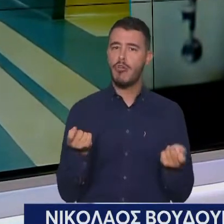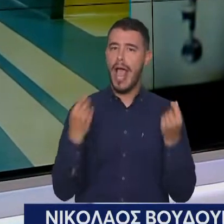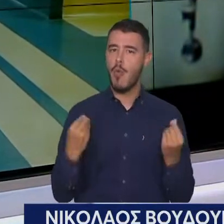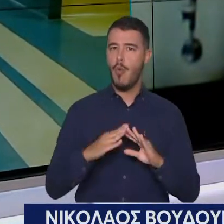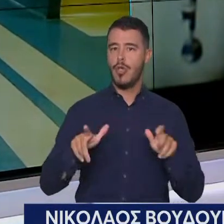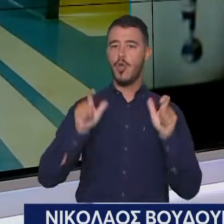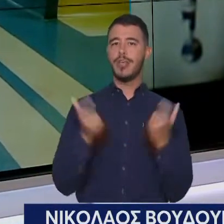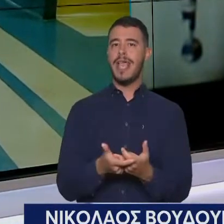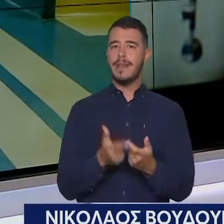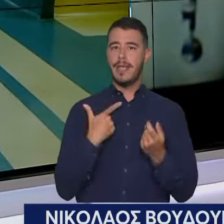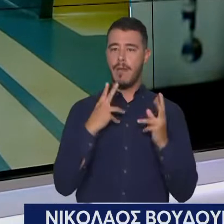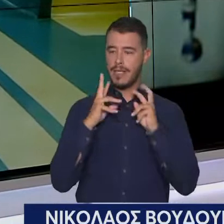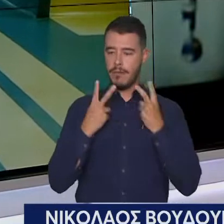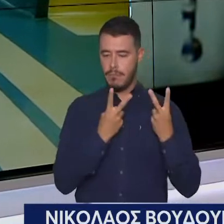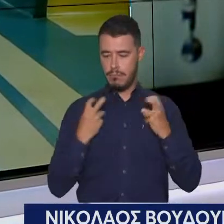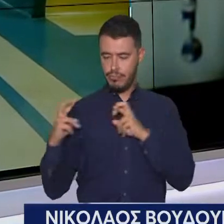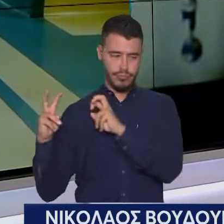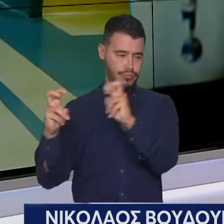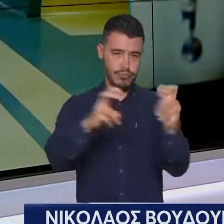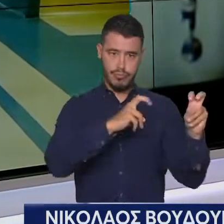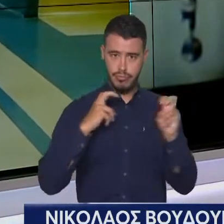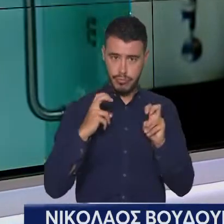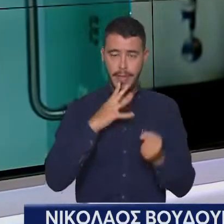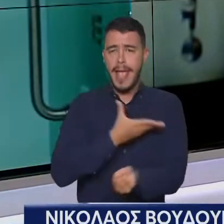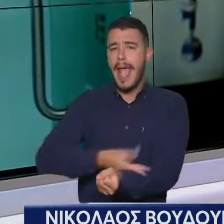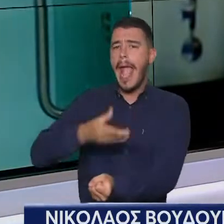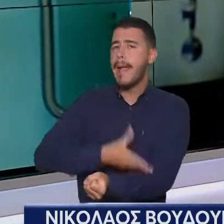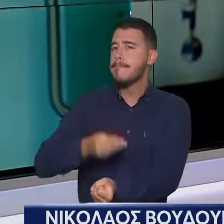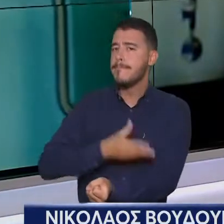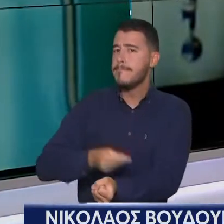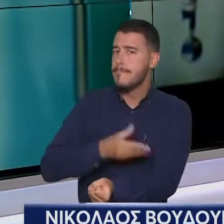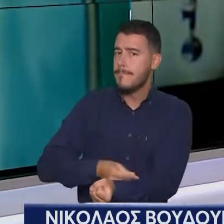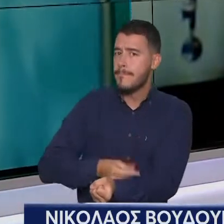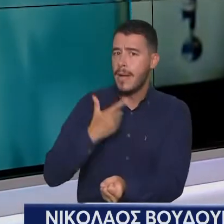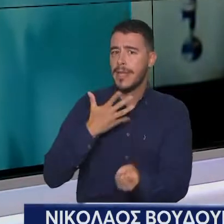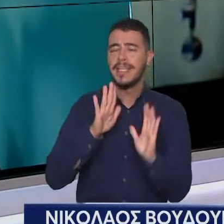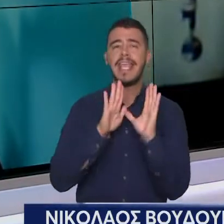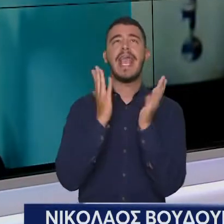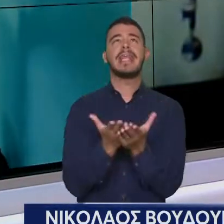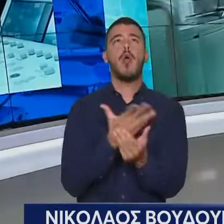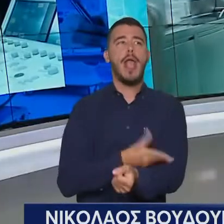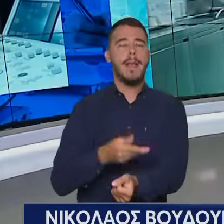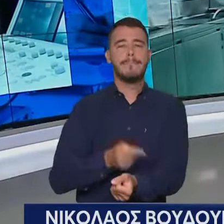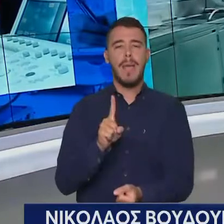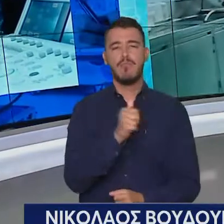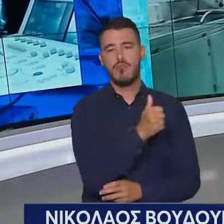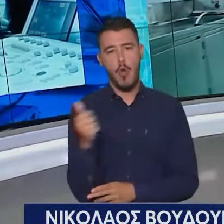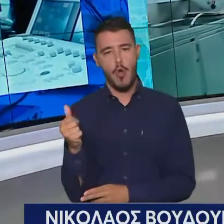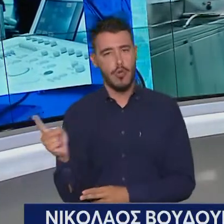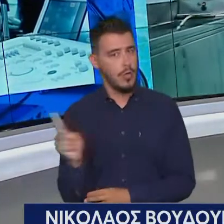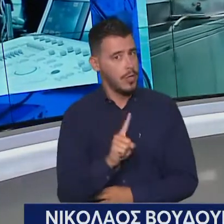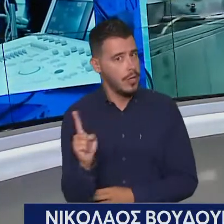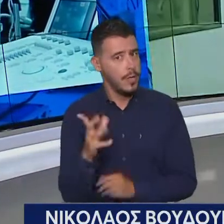τις προβλεπόμενες εξετάσεις. Όταν λέμε αματολογικός έλεγχος, δεν λέμε γενικά και αόριστα, θα πρέπει να